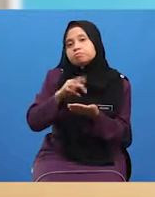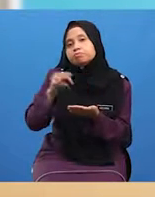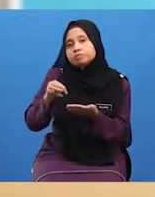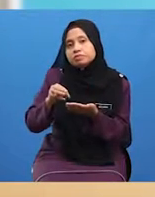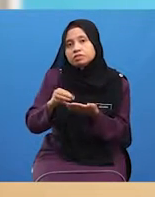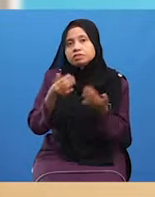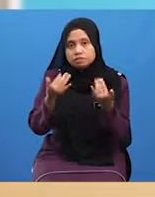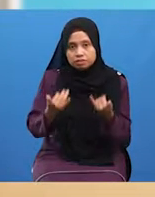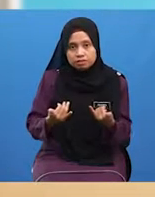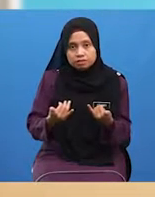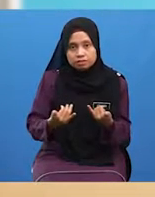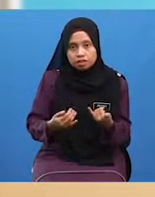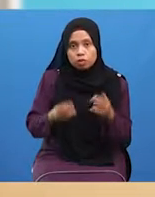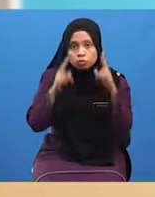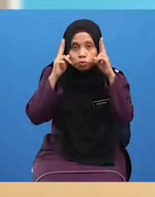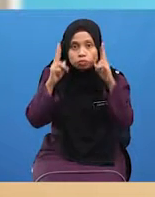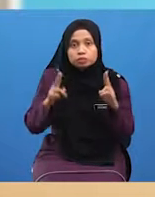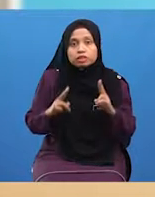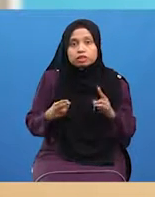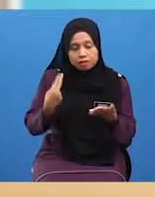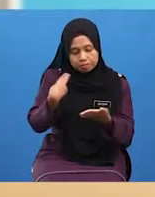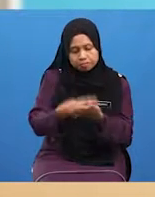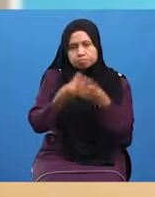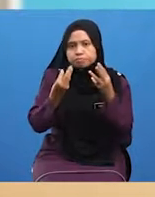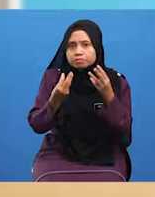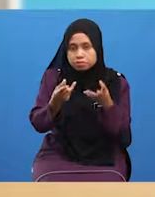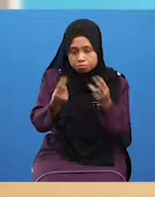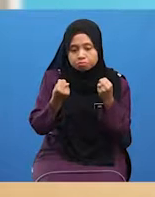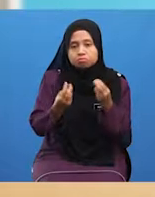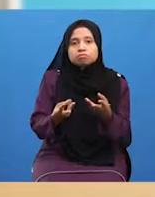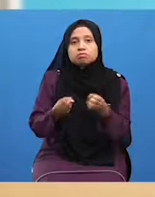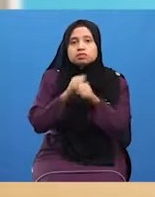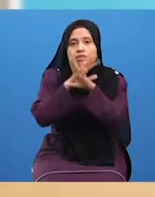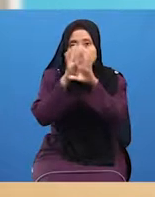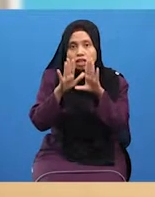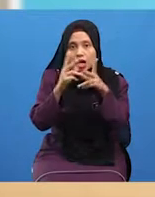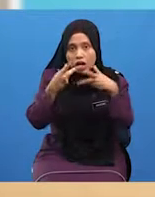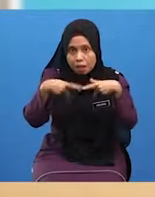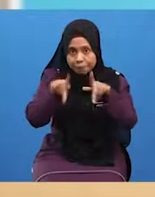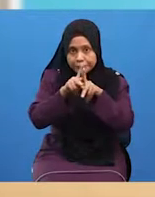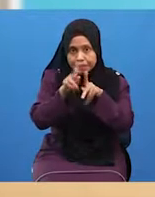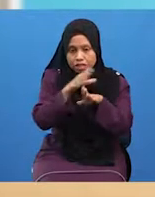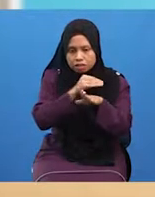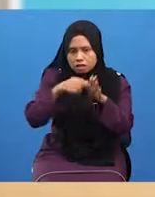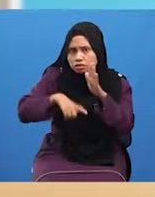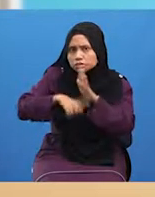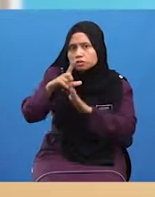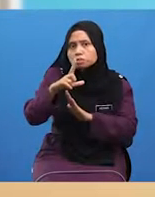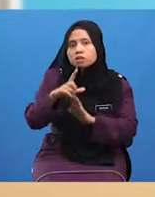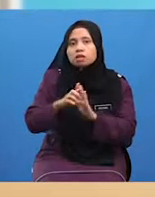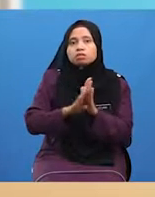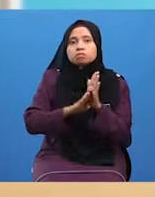Sekarang Ustazah Hendak jelaskan Kepentingan Dan Kelebihan